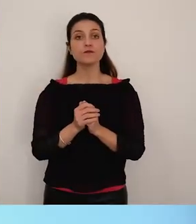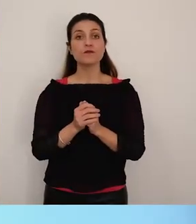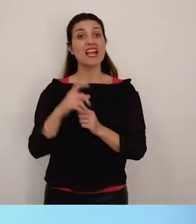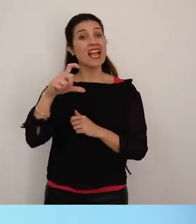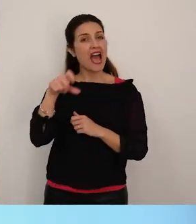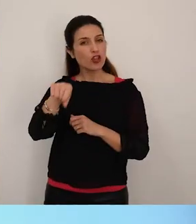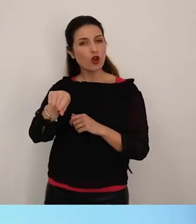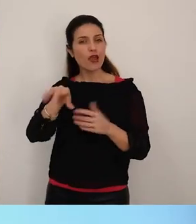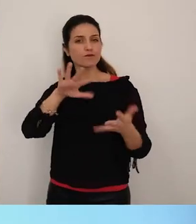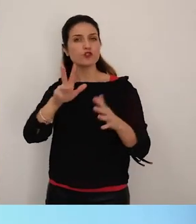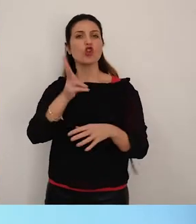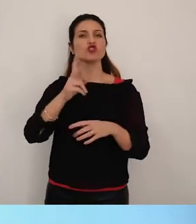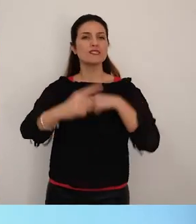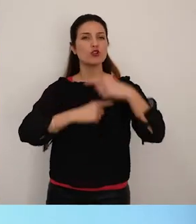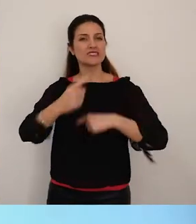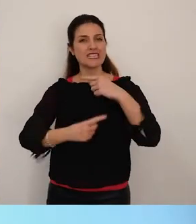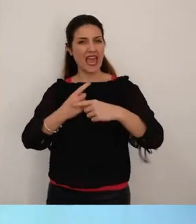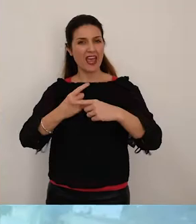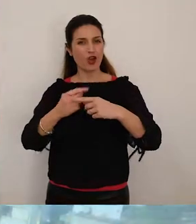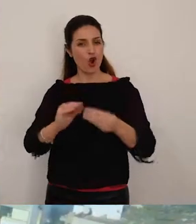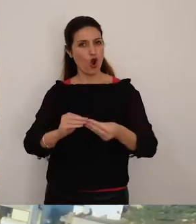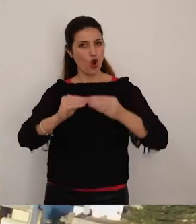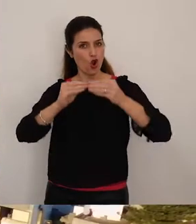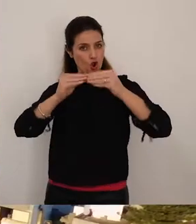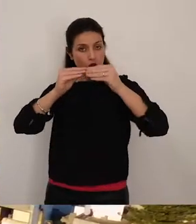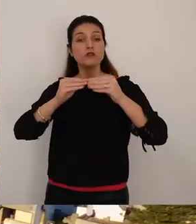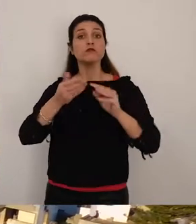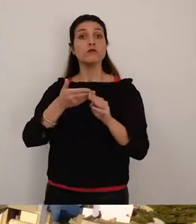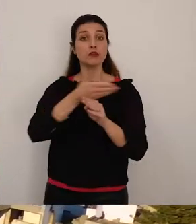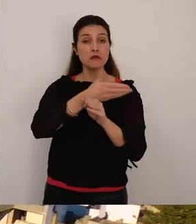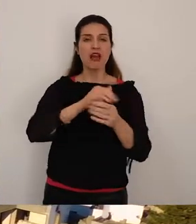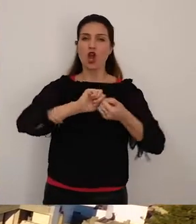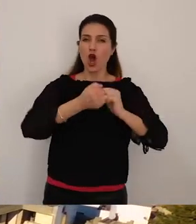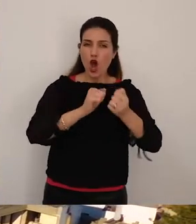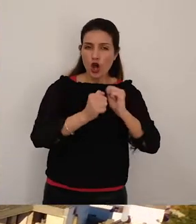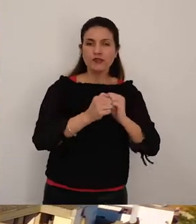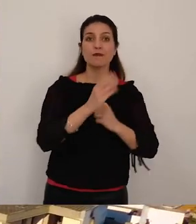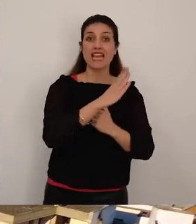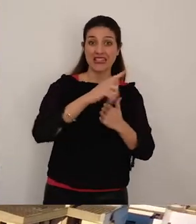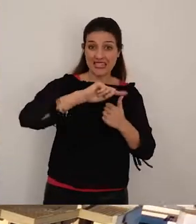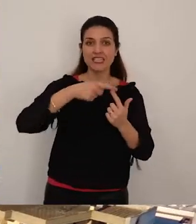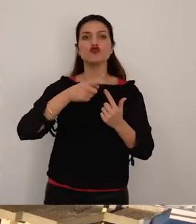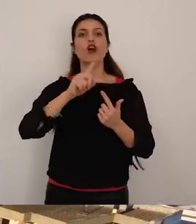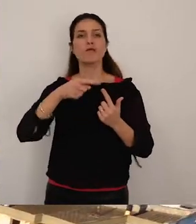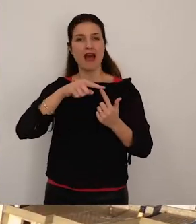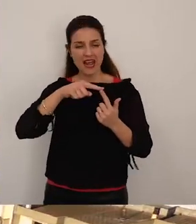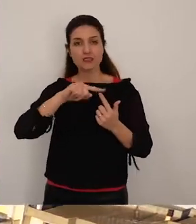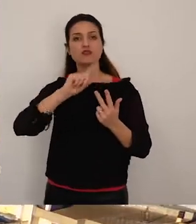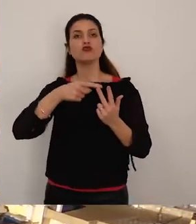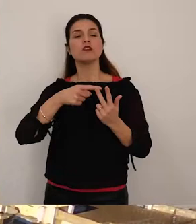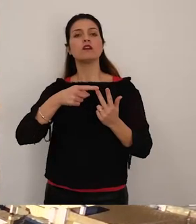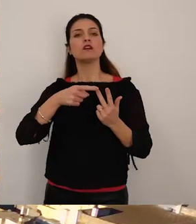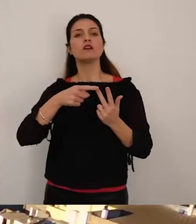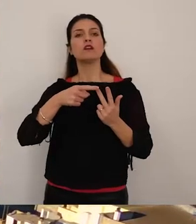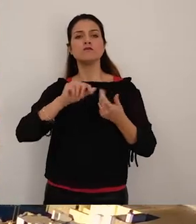Cannole nacque molto probabilmente nel XII secolo, a seguito delle furibonde lotte tra bizantini, germanici, normanni e